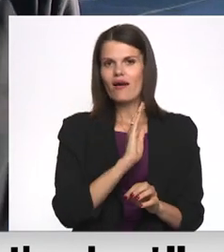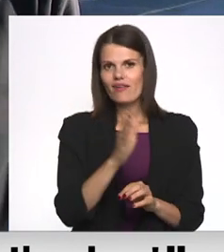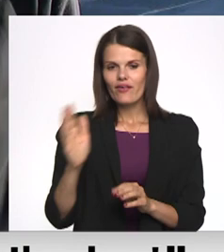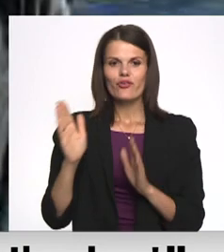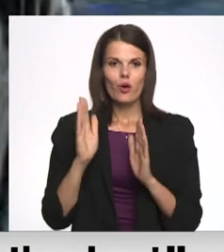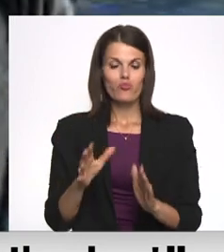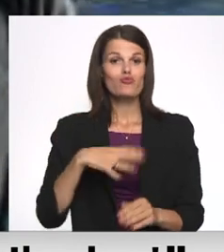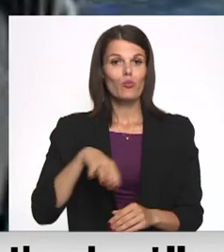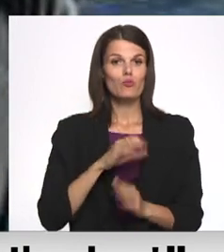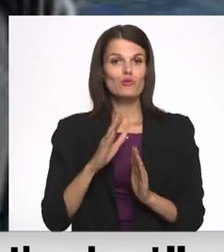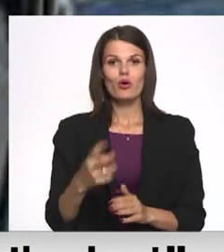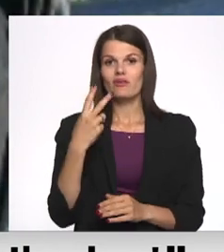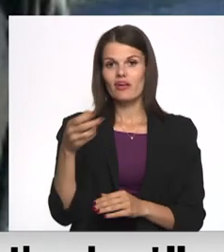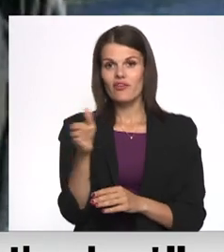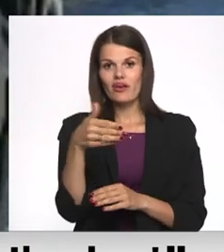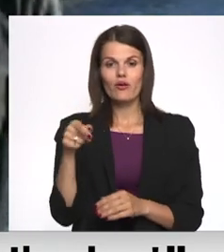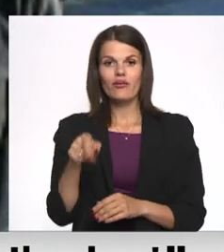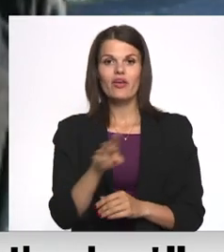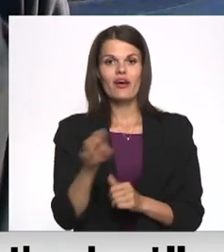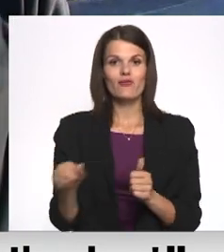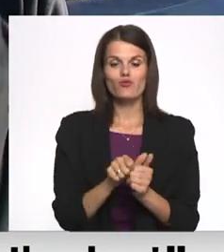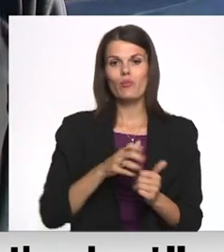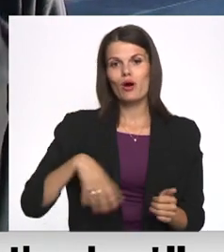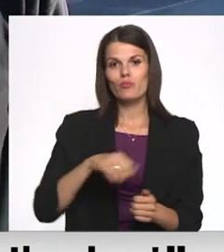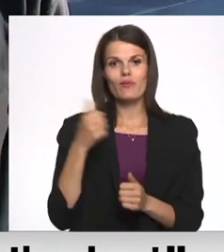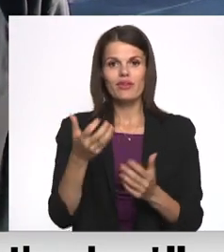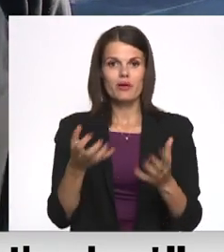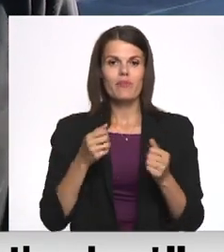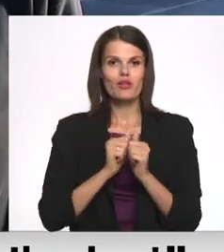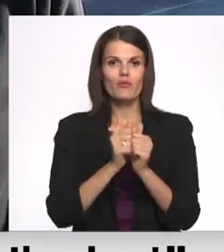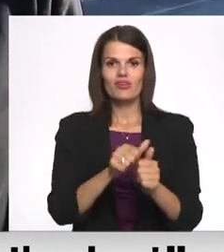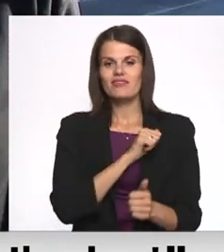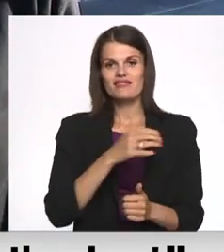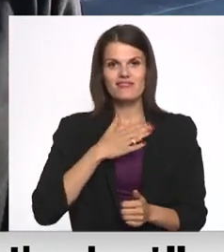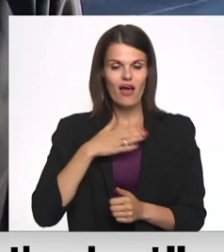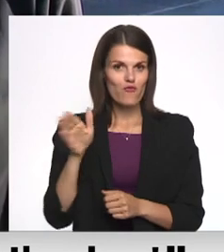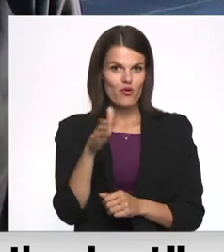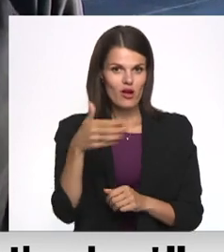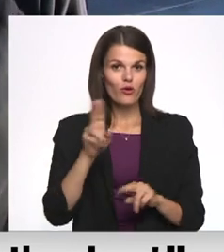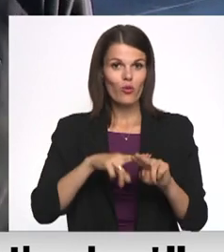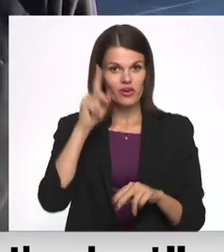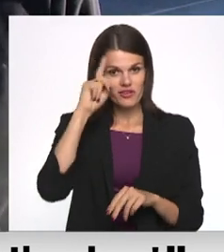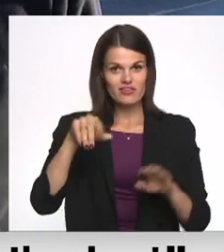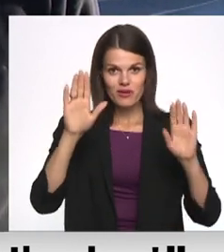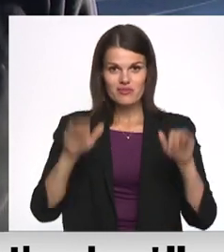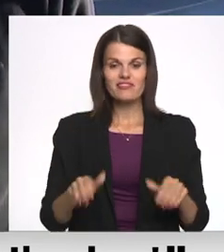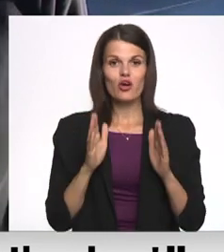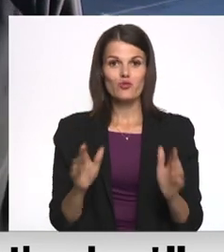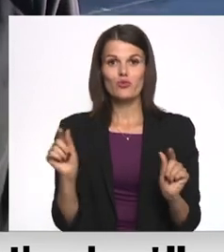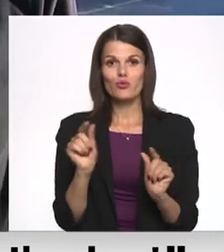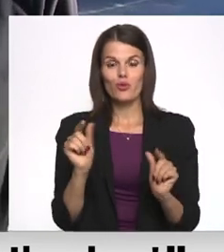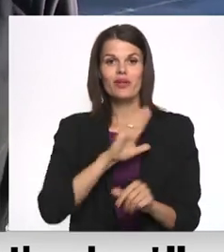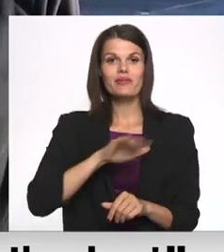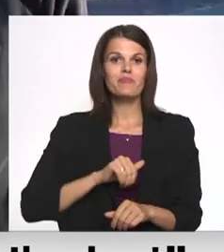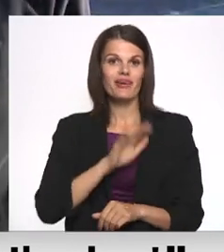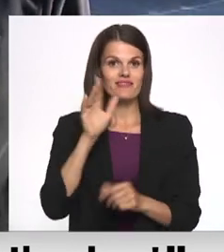mūsējā būs pat divi, jo tie lidotāji, kas ir kopā ar mums, viņi ir paņemši arī savu karogu līdzu. Vēl mēs zinām, ka starts būs tulīt pēc dienas